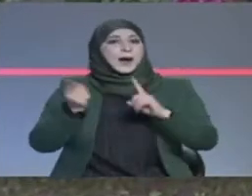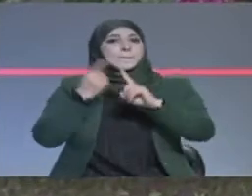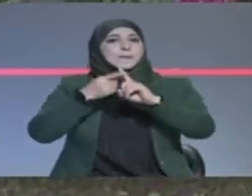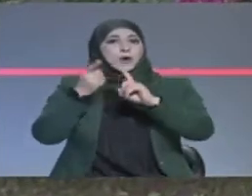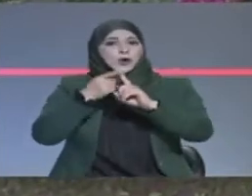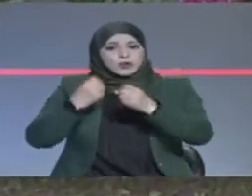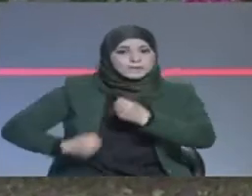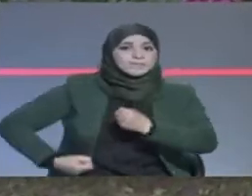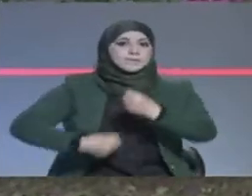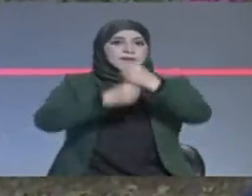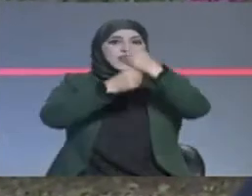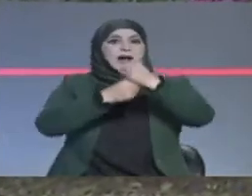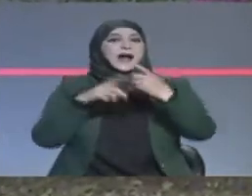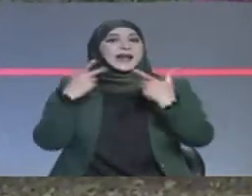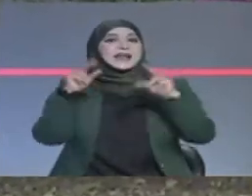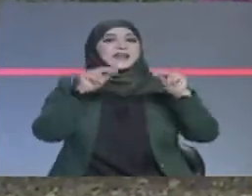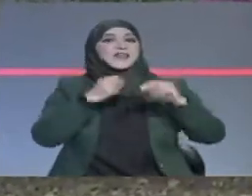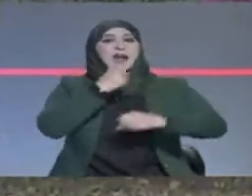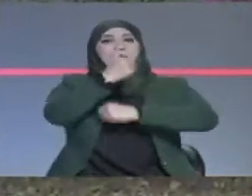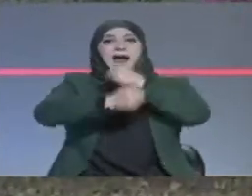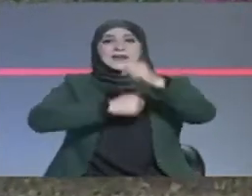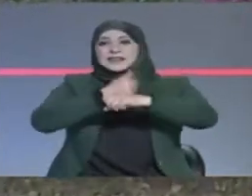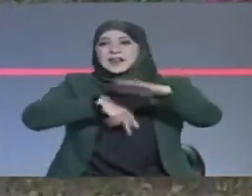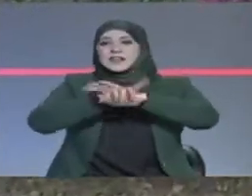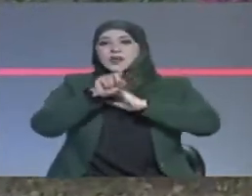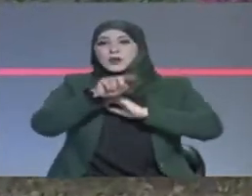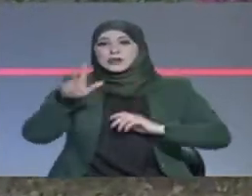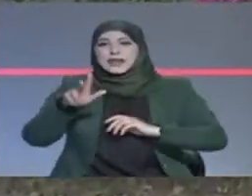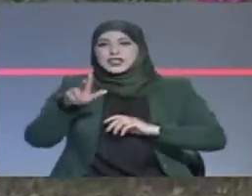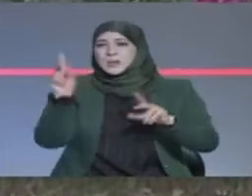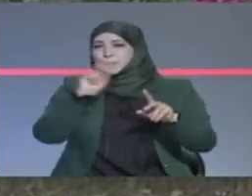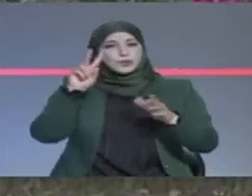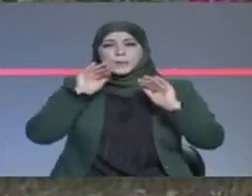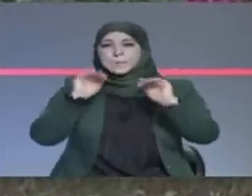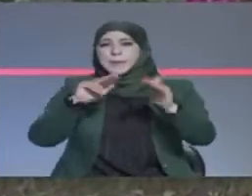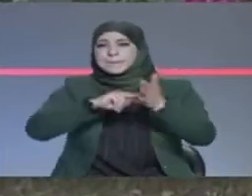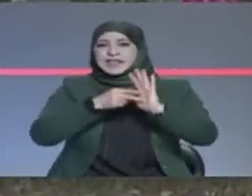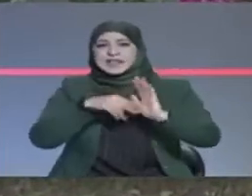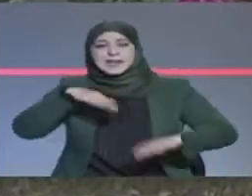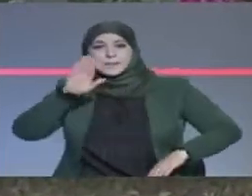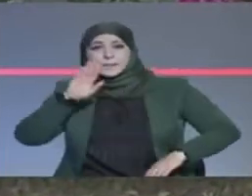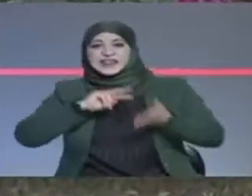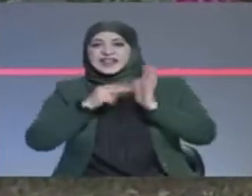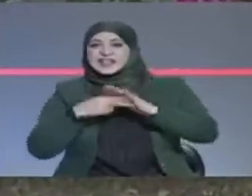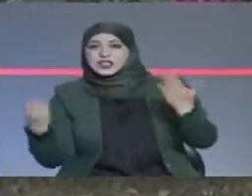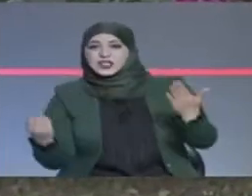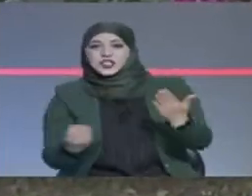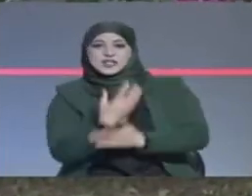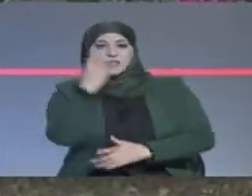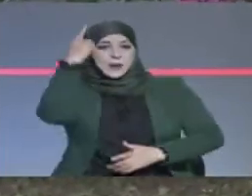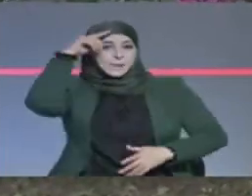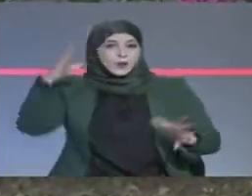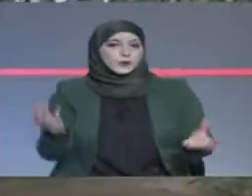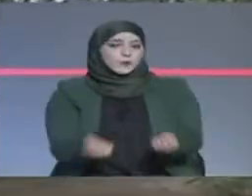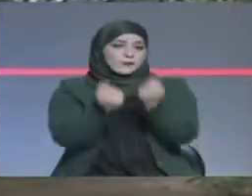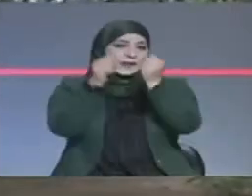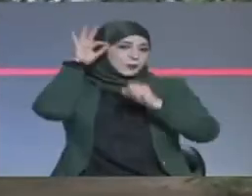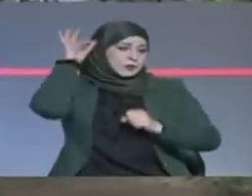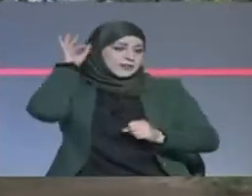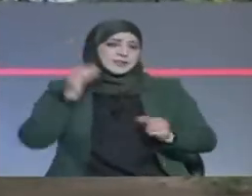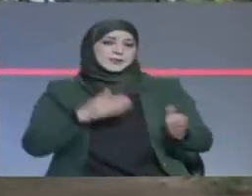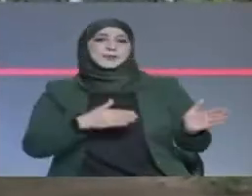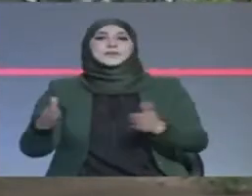آخر مثل ملاعباته سنة 2013 ليس بنفس الصيغة وإنما بسيغ أخرى تكون أكثر مجدية وأكثر فاعلية